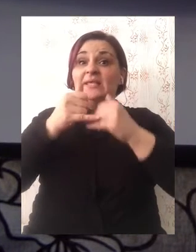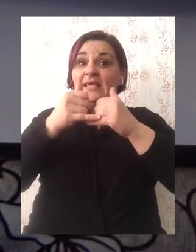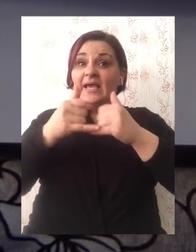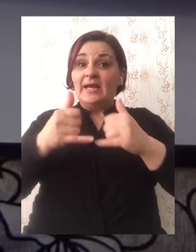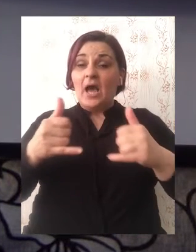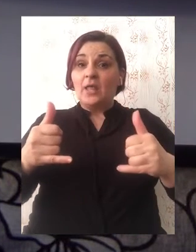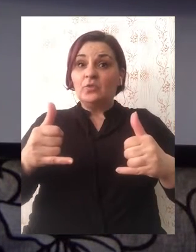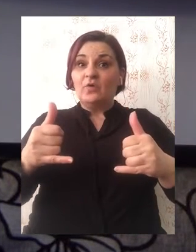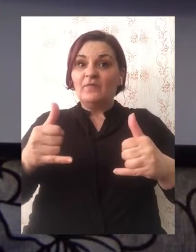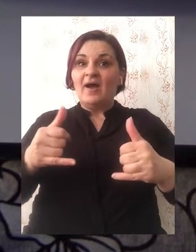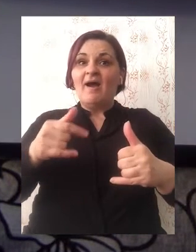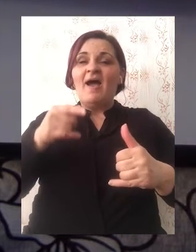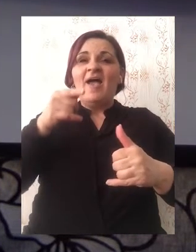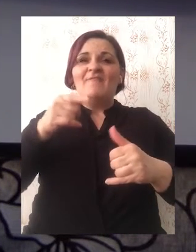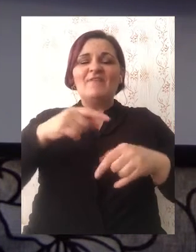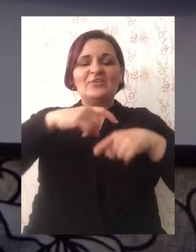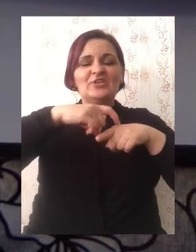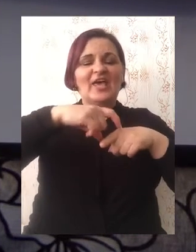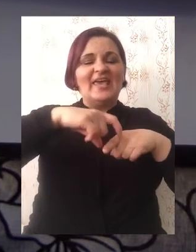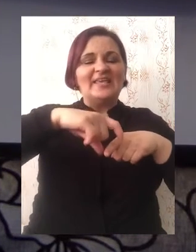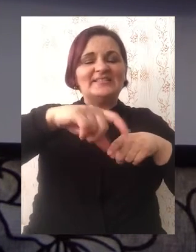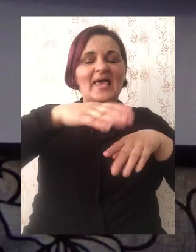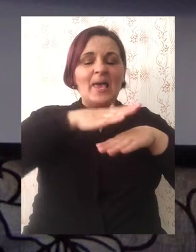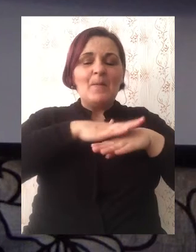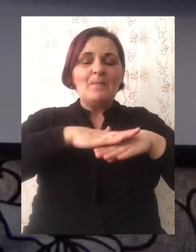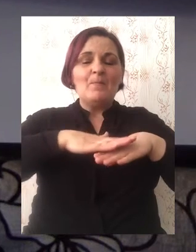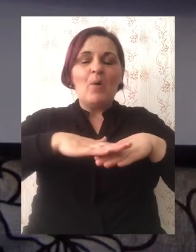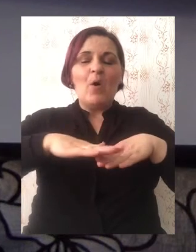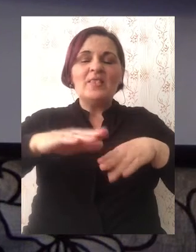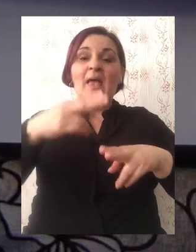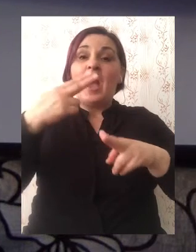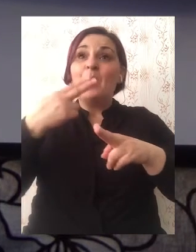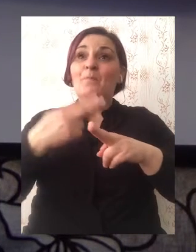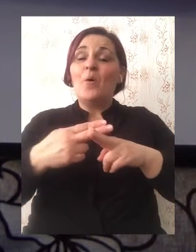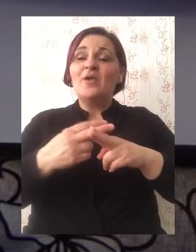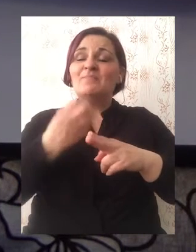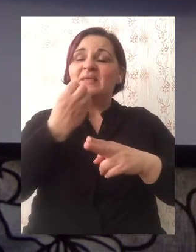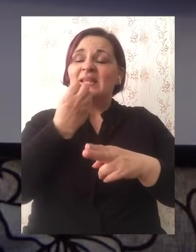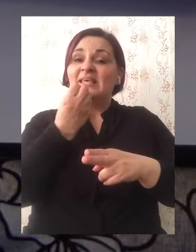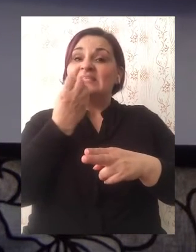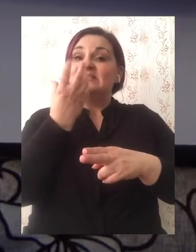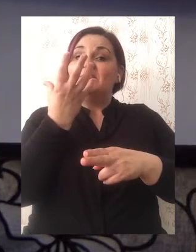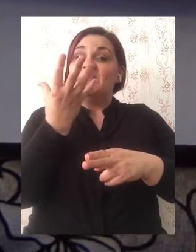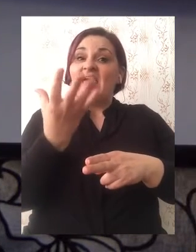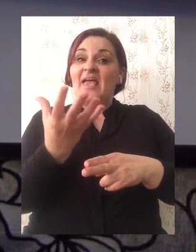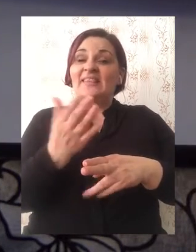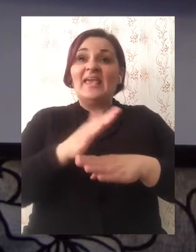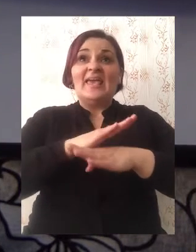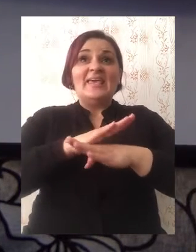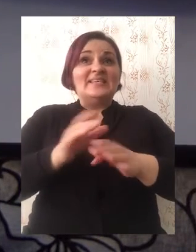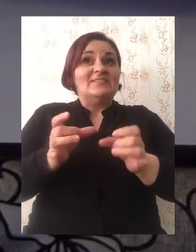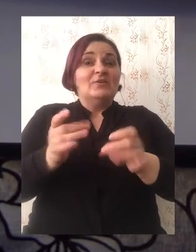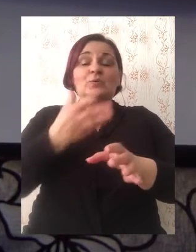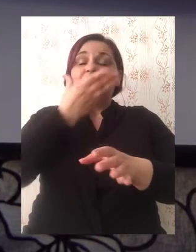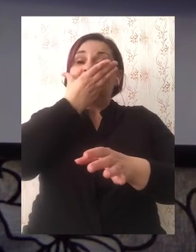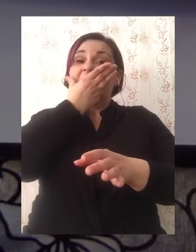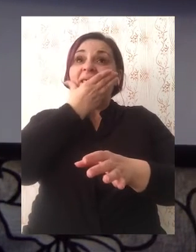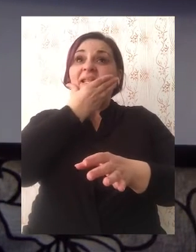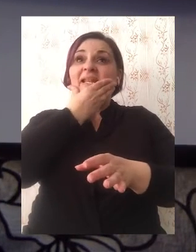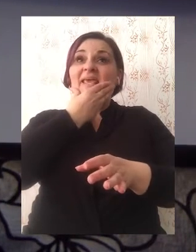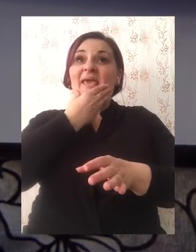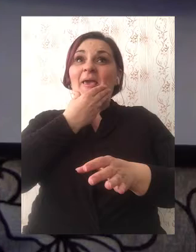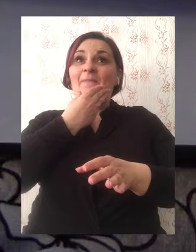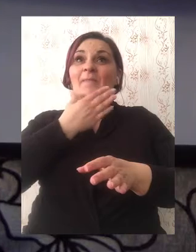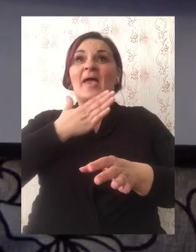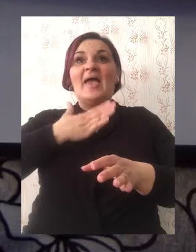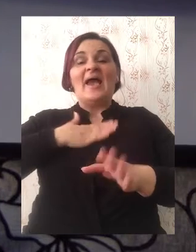gradova, već se staze polja i brežuljci zovu po imenima cvjetova. Sve su ulice lijepe na